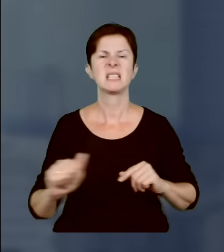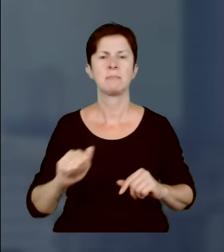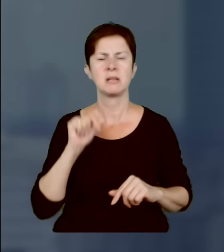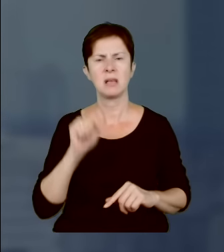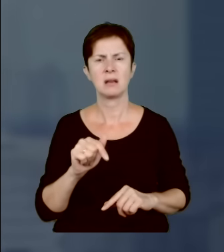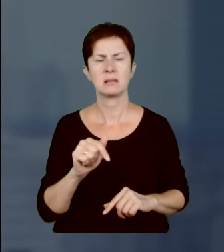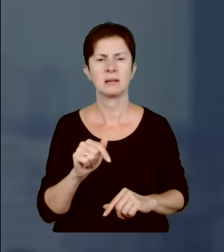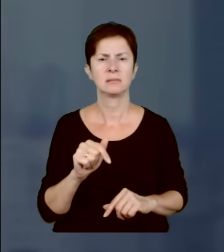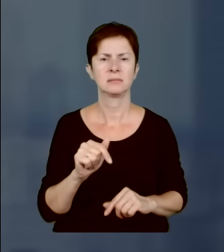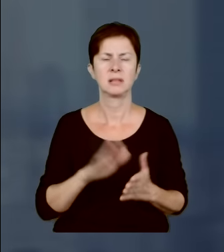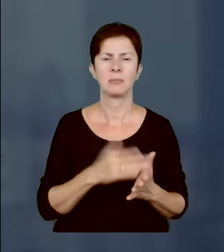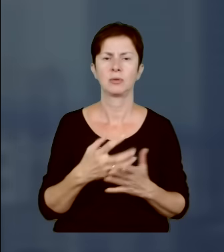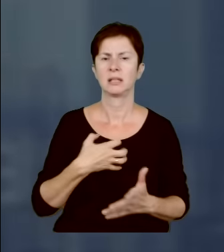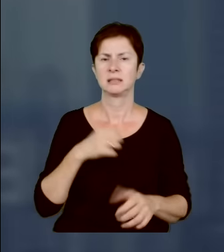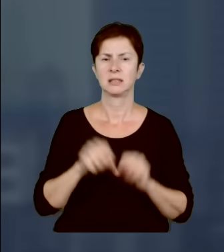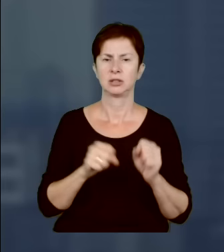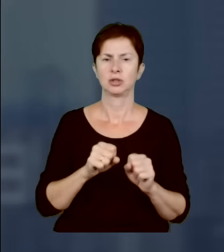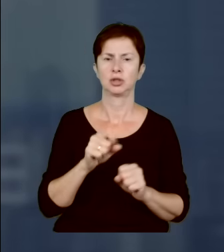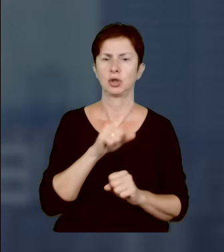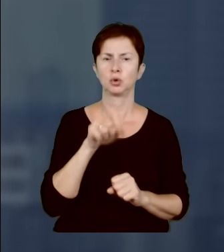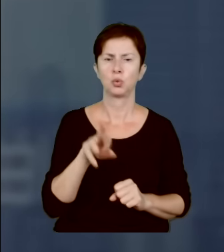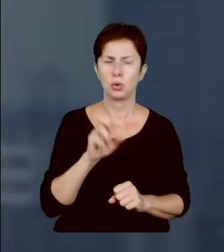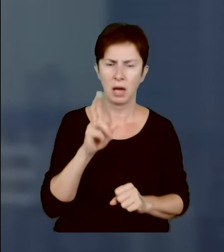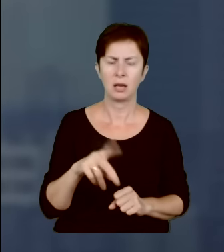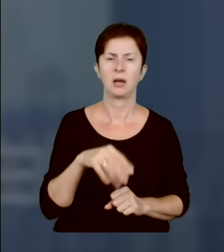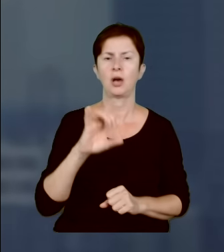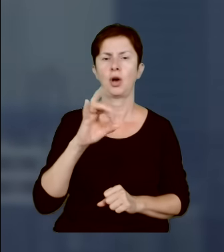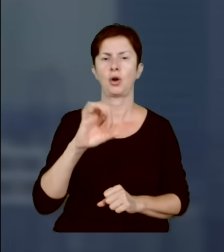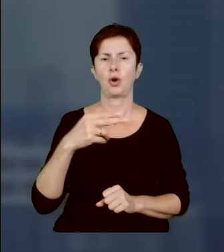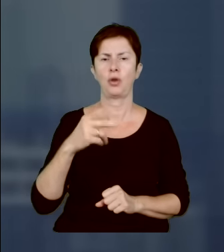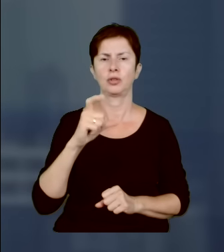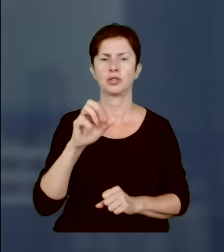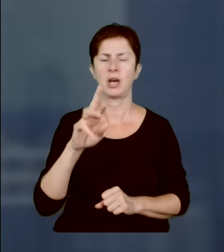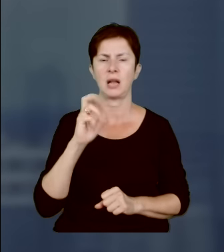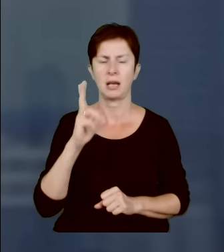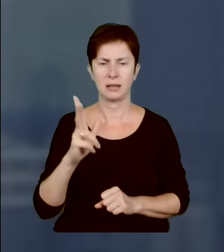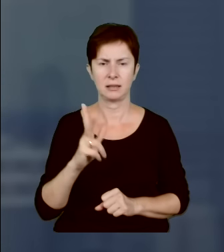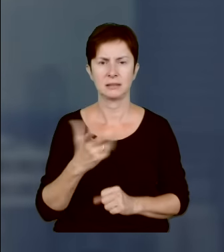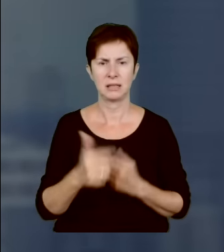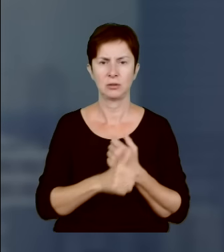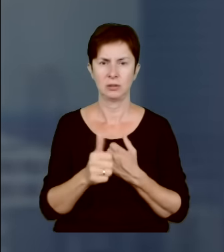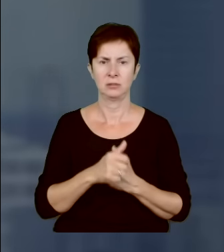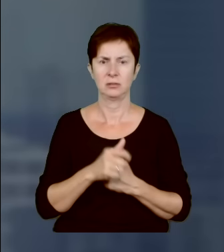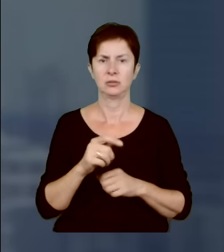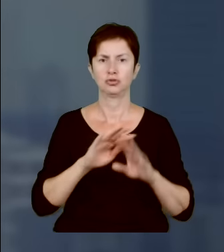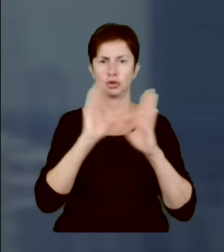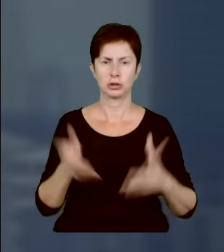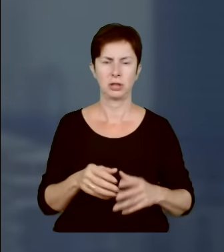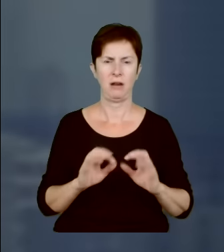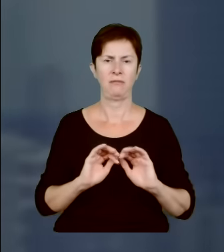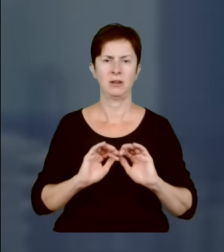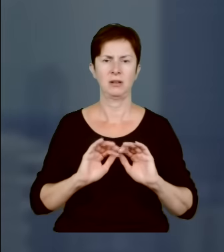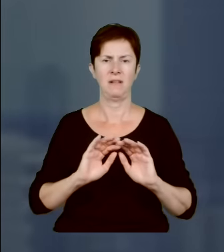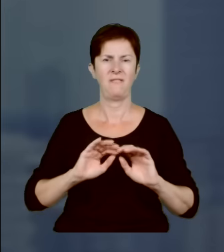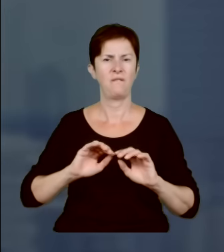sędziego Żurka, sędziego Gonciarka. Oni wtargnęli, rozpruli szafy, bo nie było